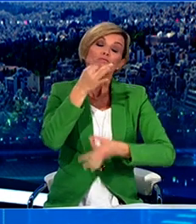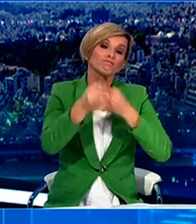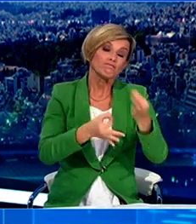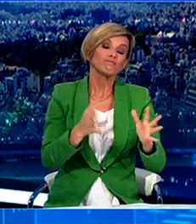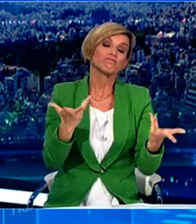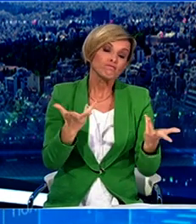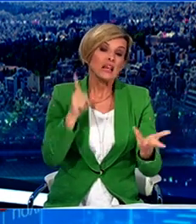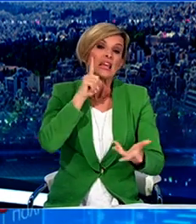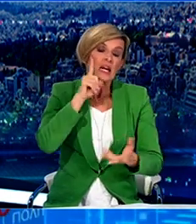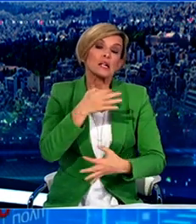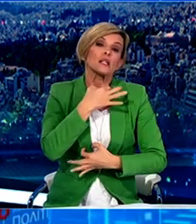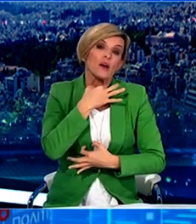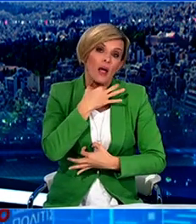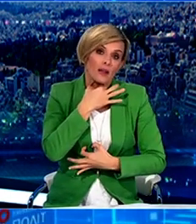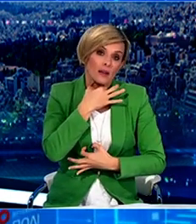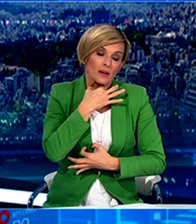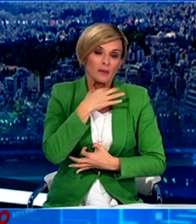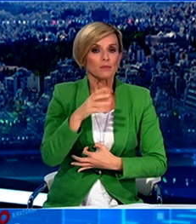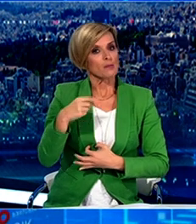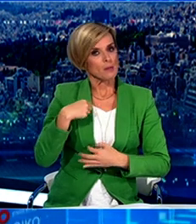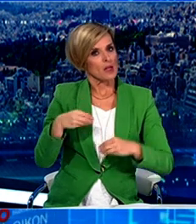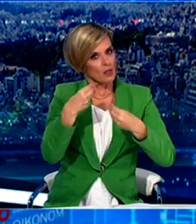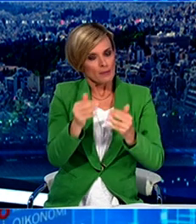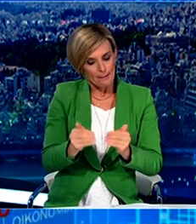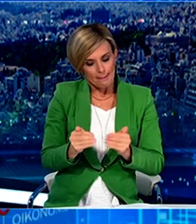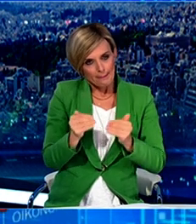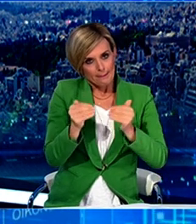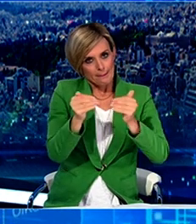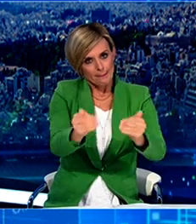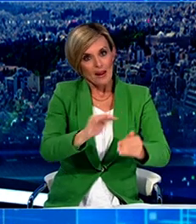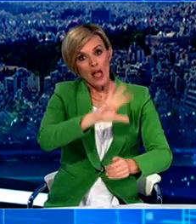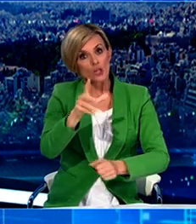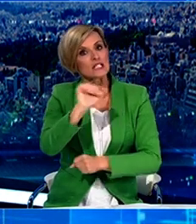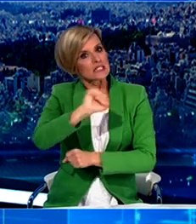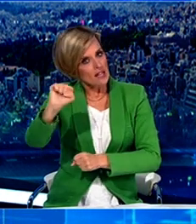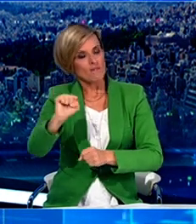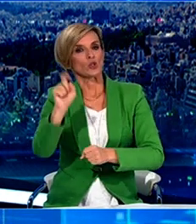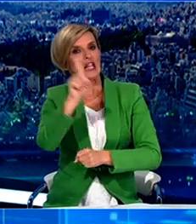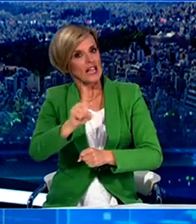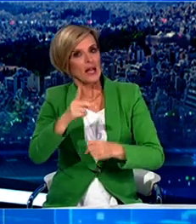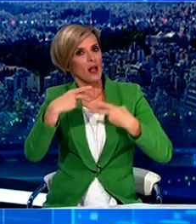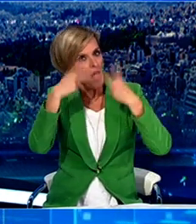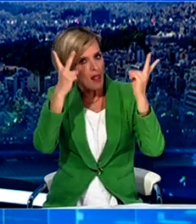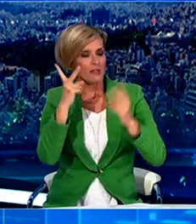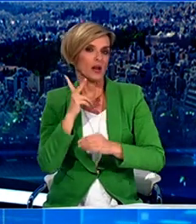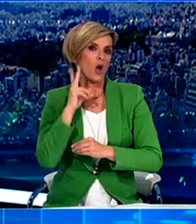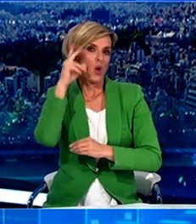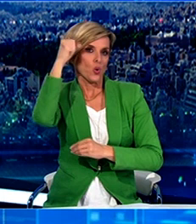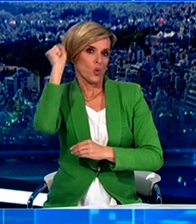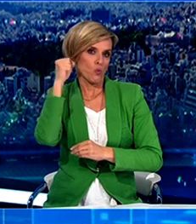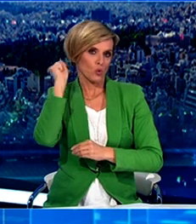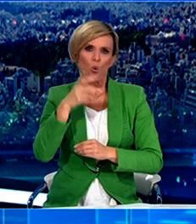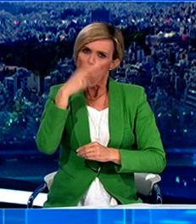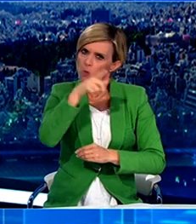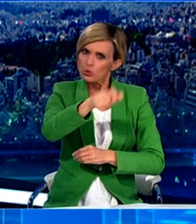Γενικός, ότι δίνεται παράταση δύο ημερών, μπορούν δηλαδή να λειτουργήσουν και το Σάββατο και την Κυριακή, εφόσον βέβαια το επιθυμούν,